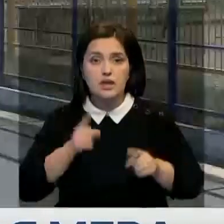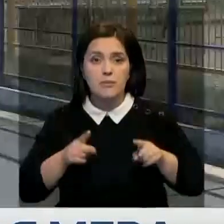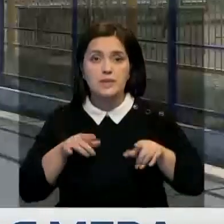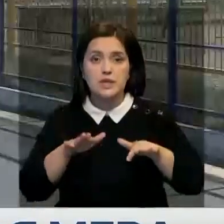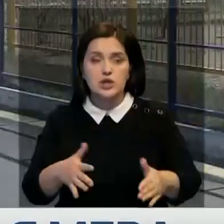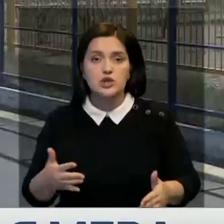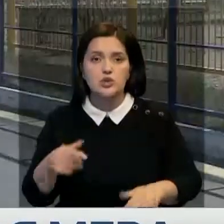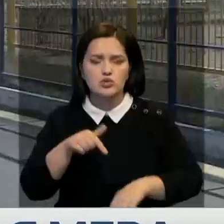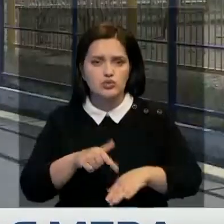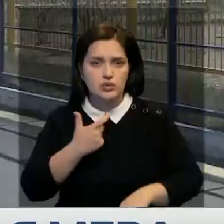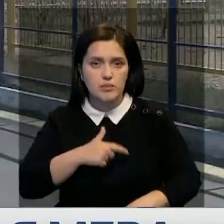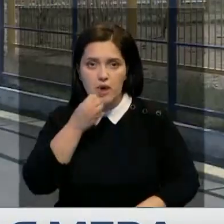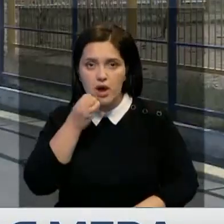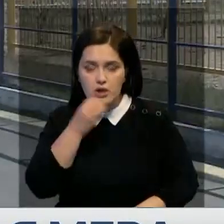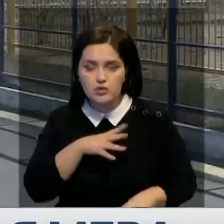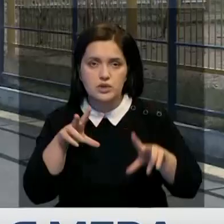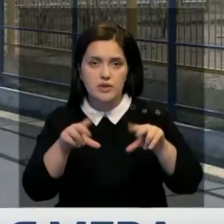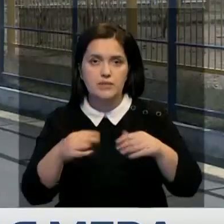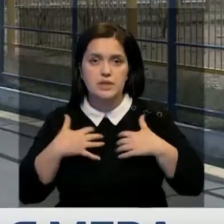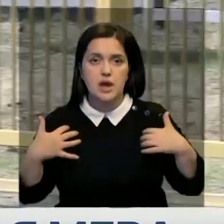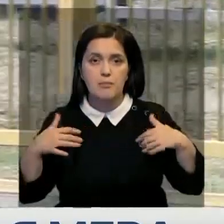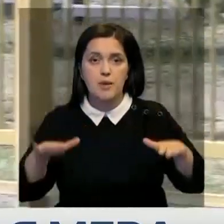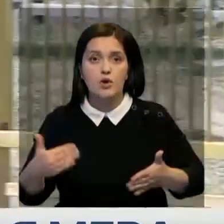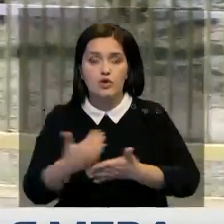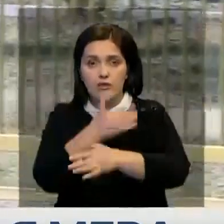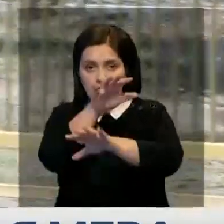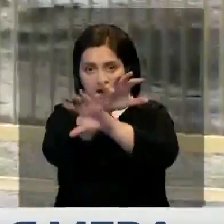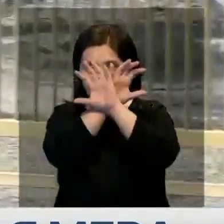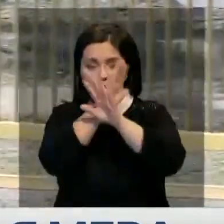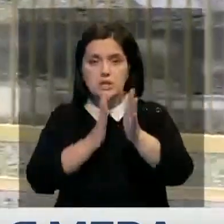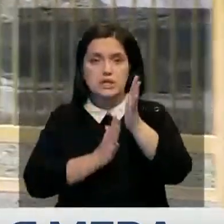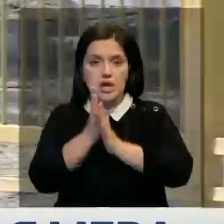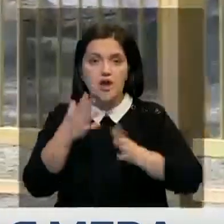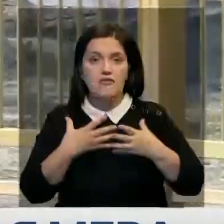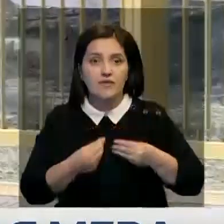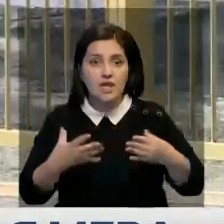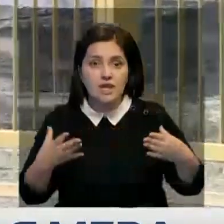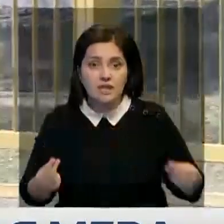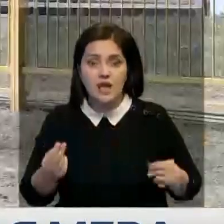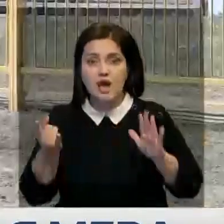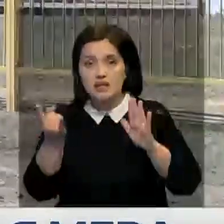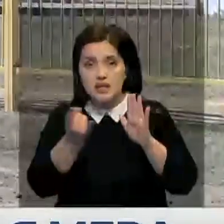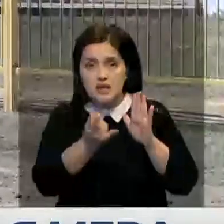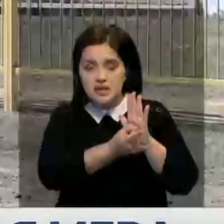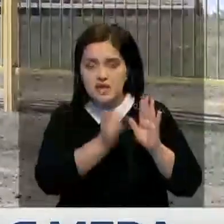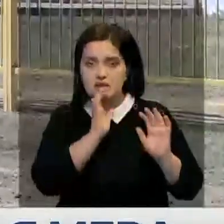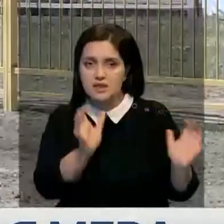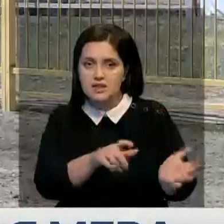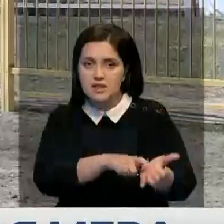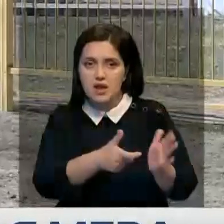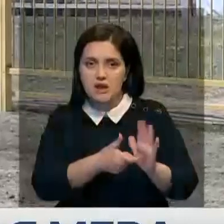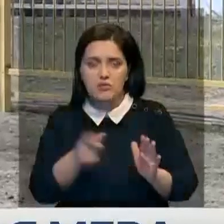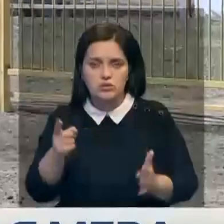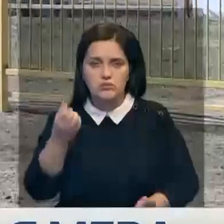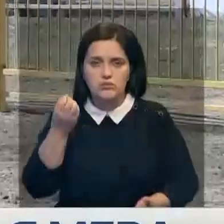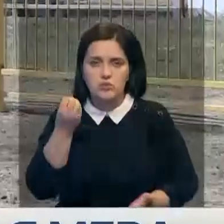деле животные чувствуют себя хорошо, заверили в зоопарке. Новые рога у них отрастут к весне, а срезанные хранятся на складе. Никакой ценности